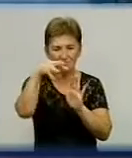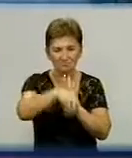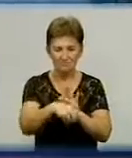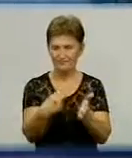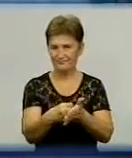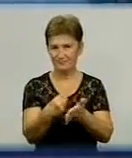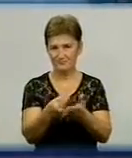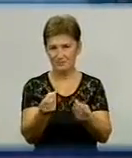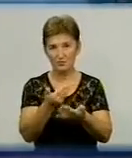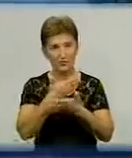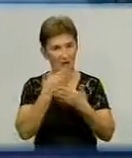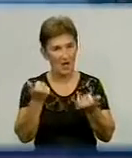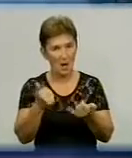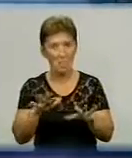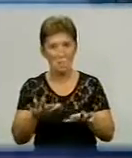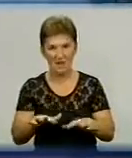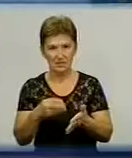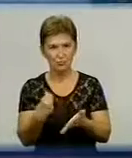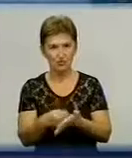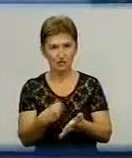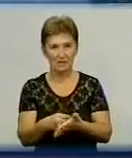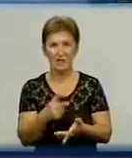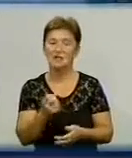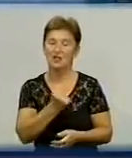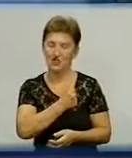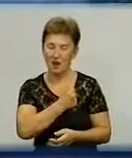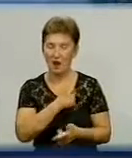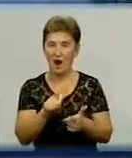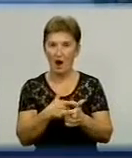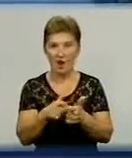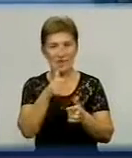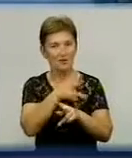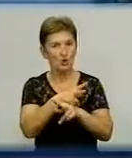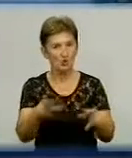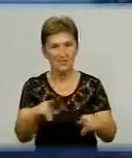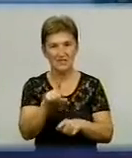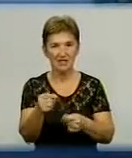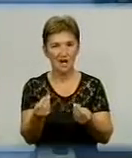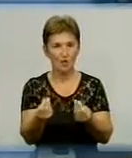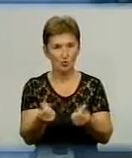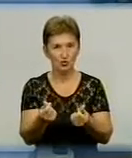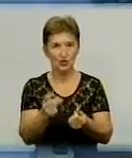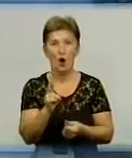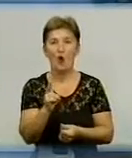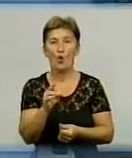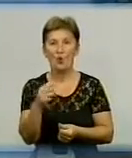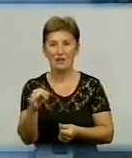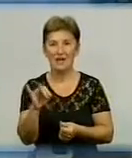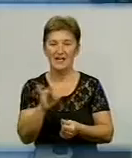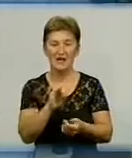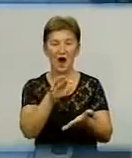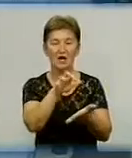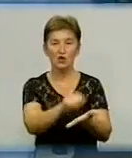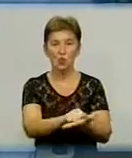кошти в місцевому бюджеті, на превеликий жаль. Але в той же час за кошти наших комунальних і орендованого